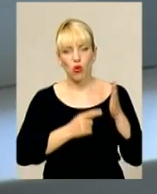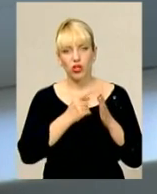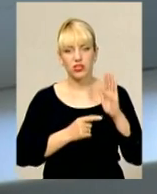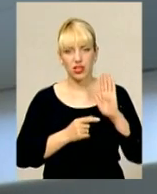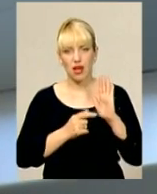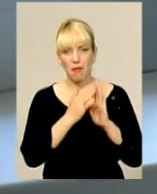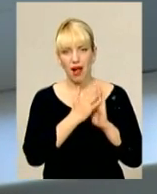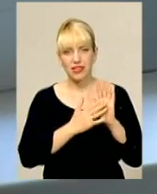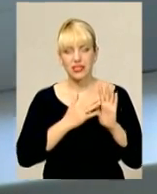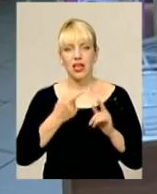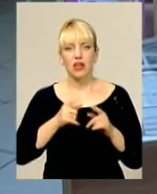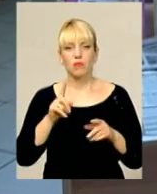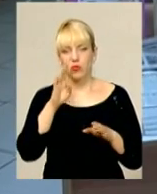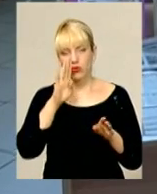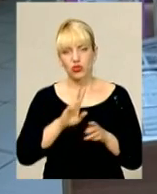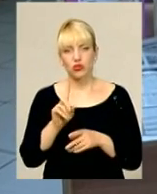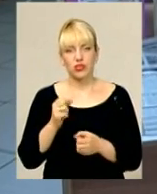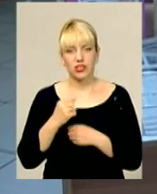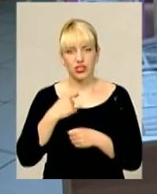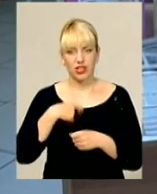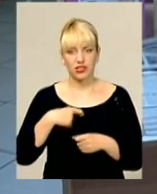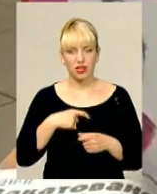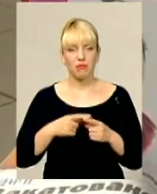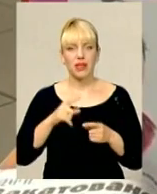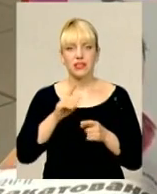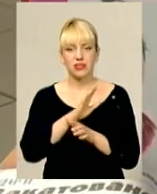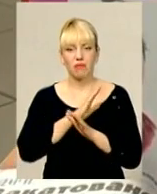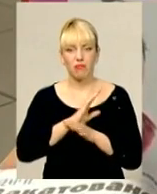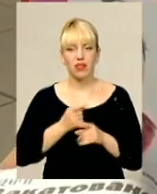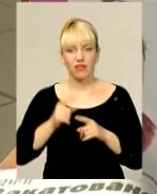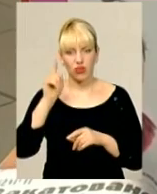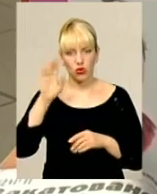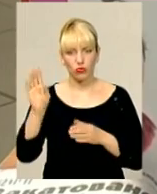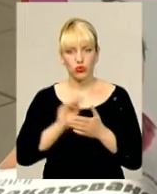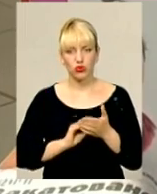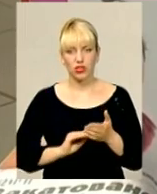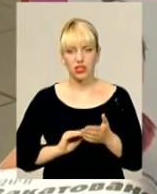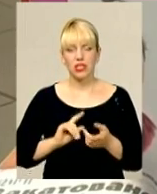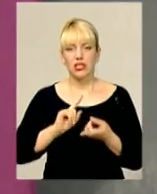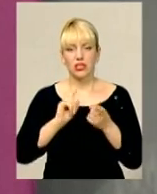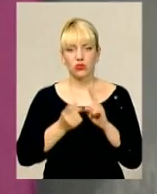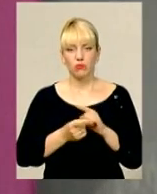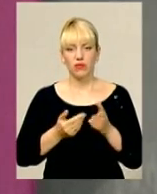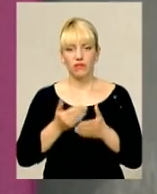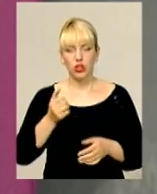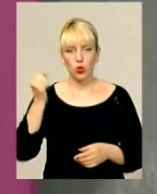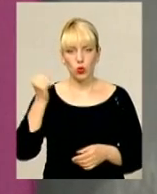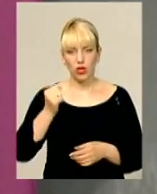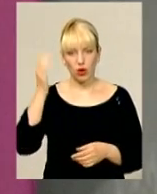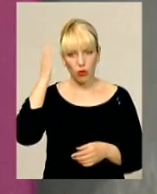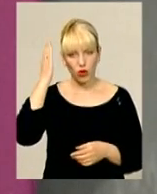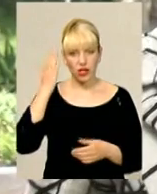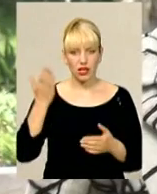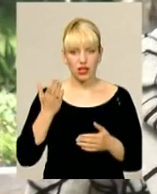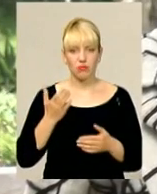чогось захищалася. Смерть відомої «Нетішинської журналістки» за висновками судмедекспертизи наступила від удару по голові якимсь тупим